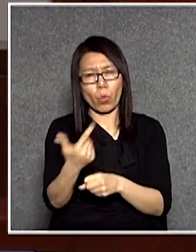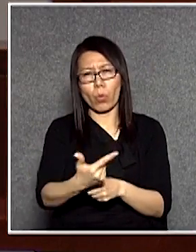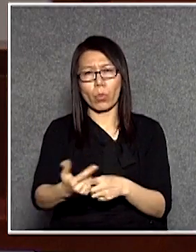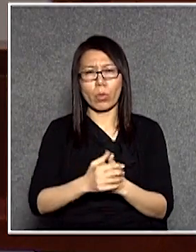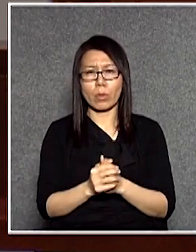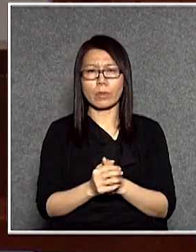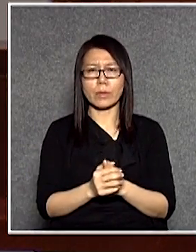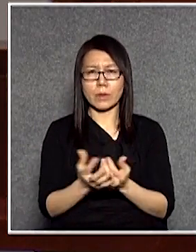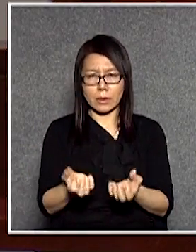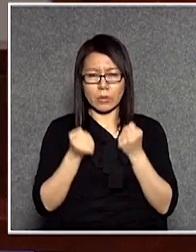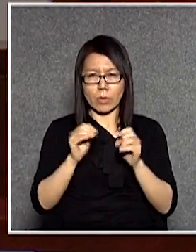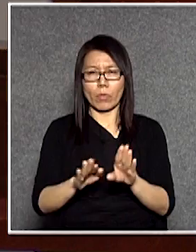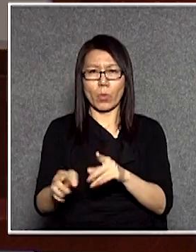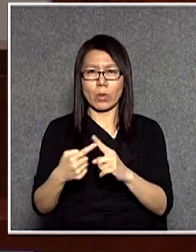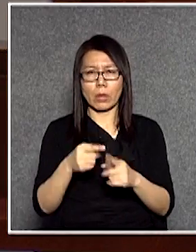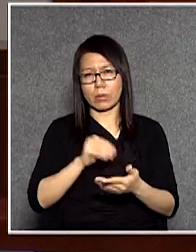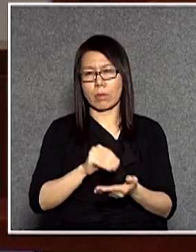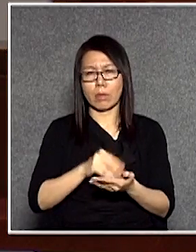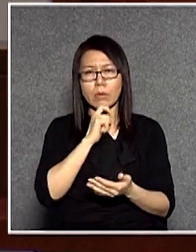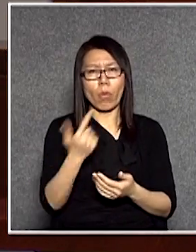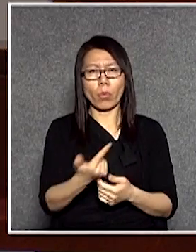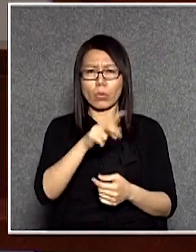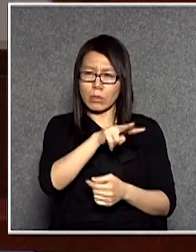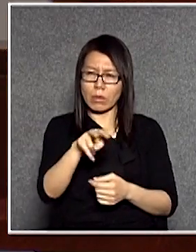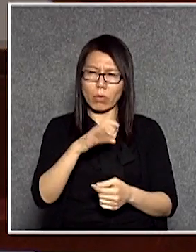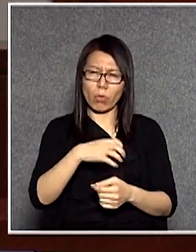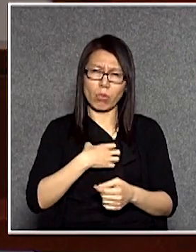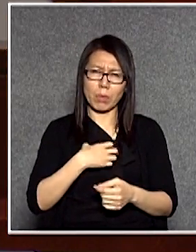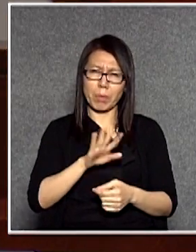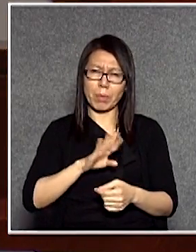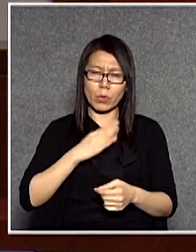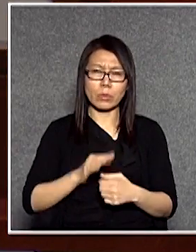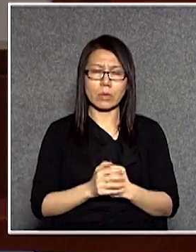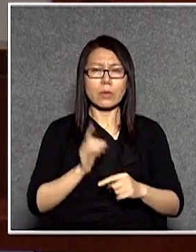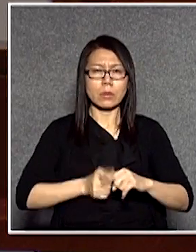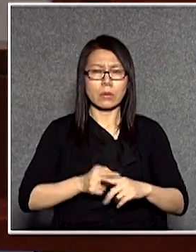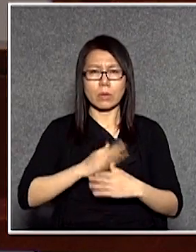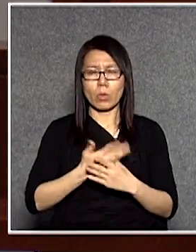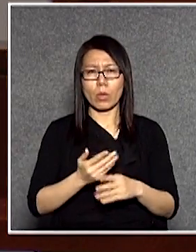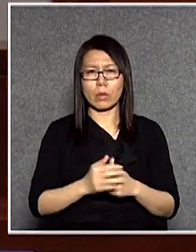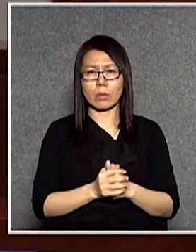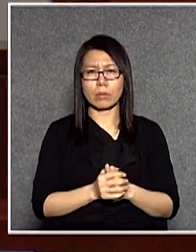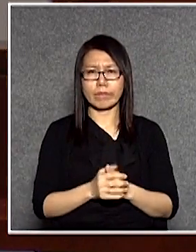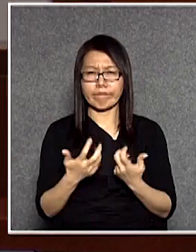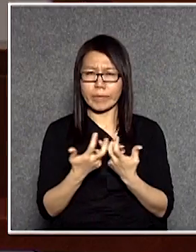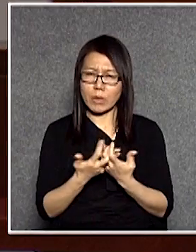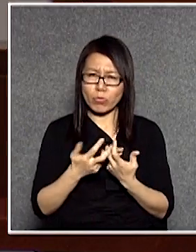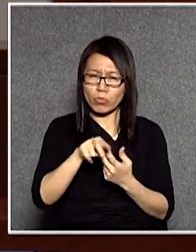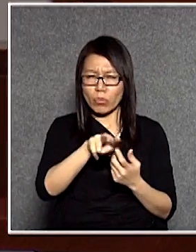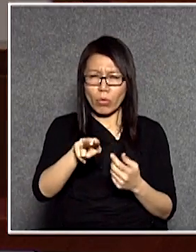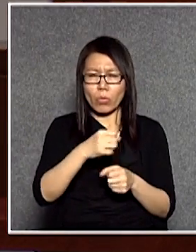接受服務的人一定是對很多事情都不滿意但事實上也是因為行工量值出了問題